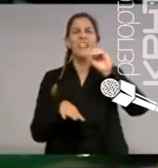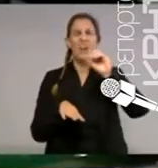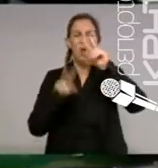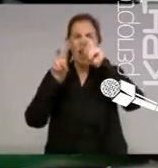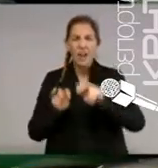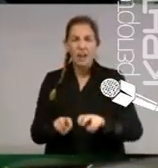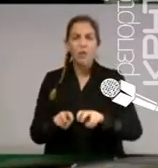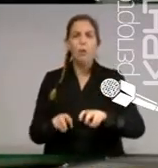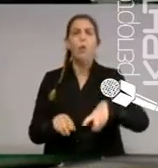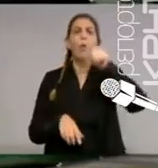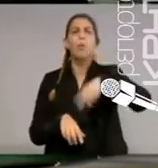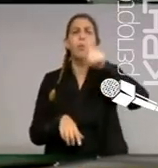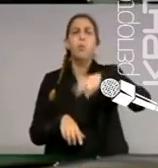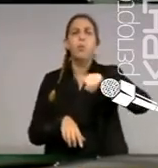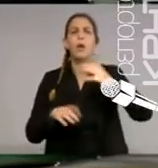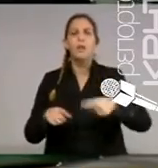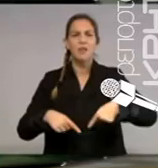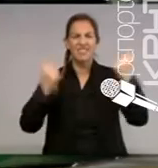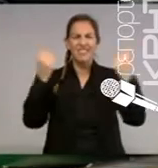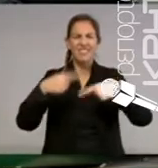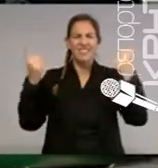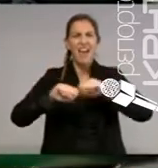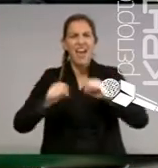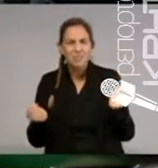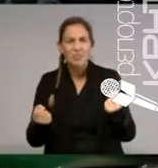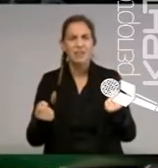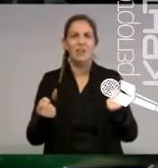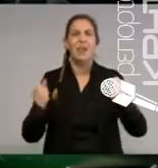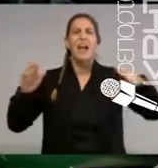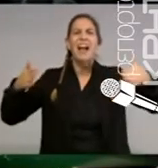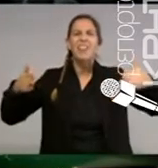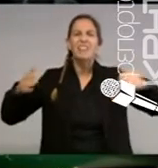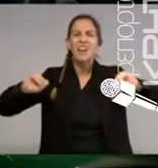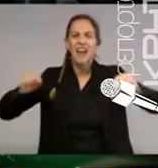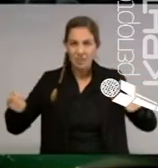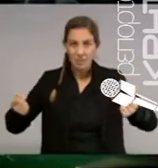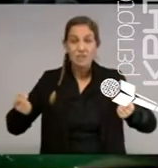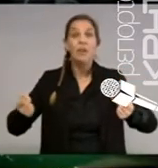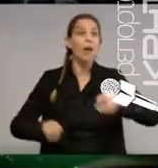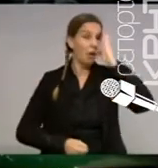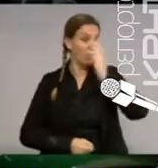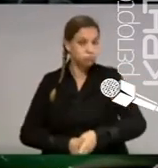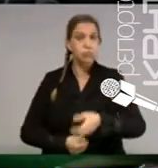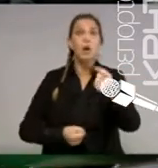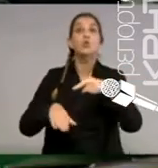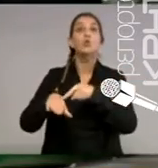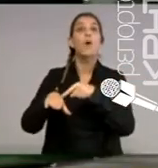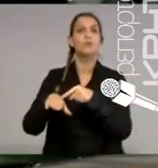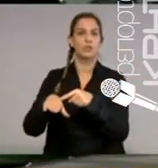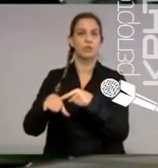λειτουργούν ή ενδεχομένως είναι σπασμένο καθρέφτη, τότε η τιμωρία θα είναι στο όχημα. Για παράδειγμα με την αφαίρεση των στοιχείων